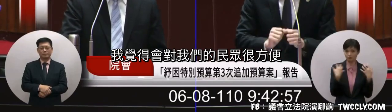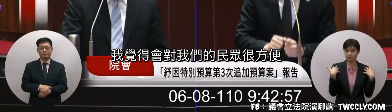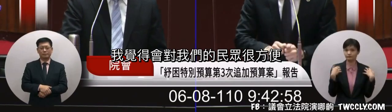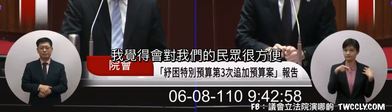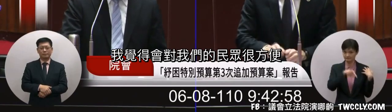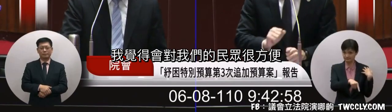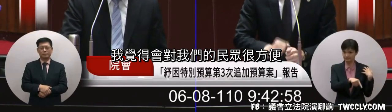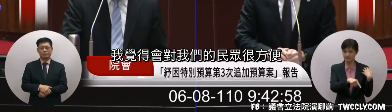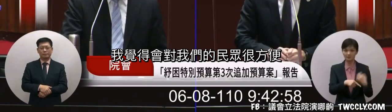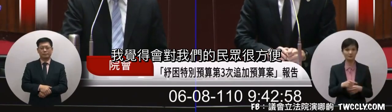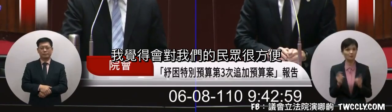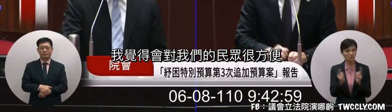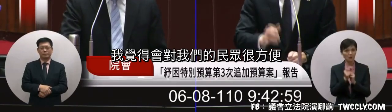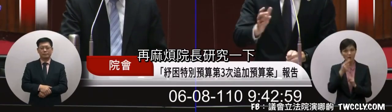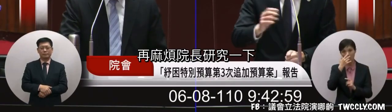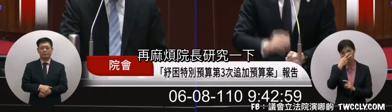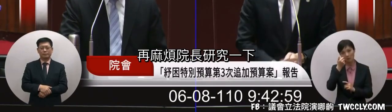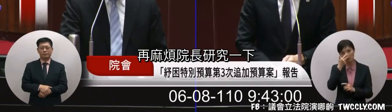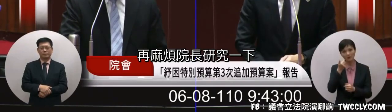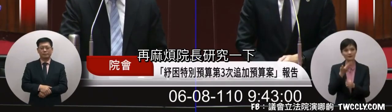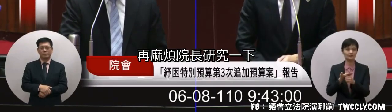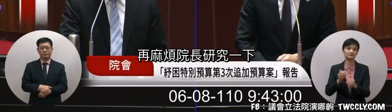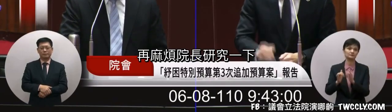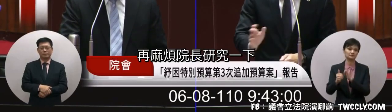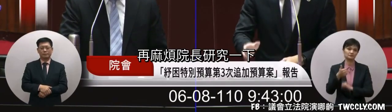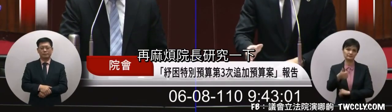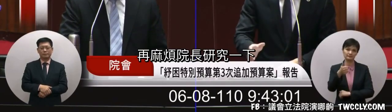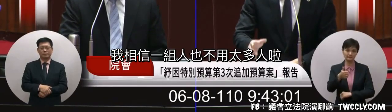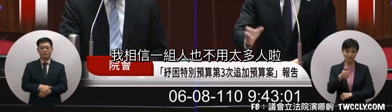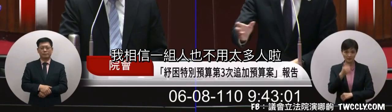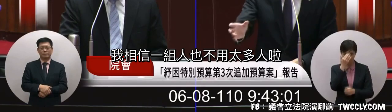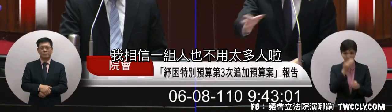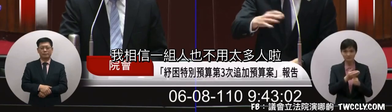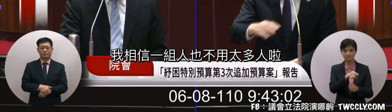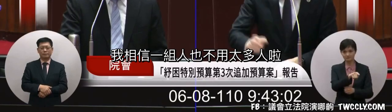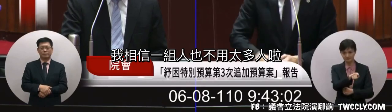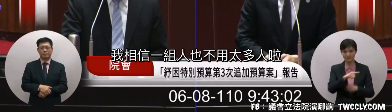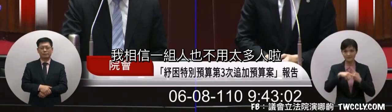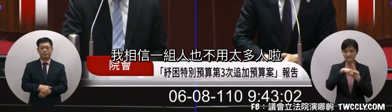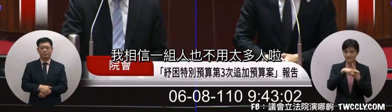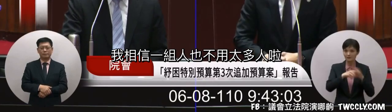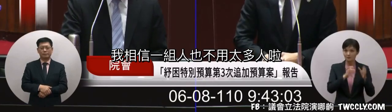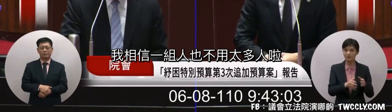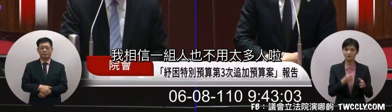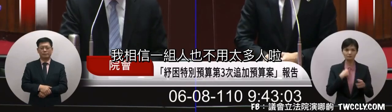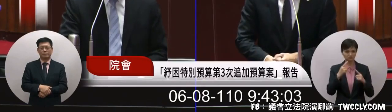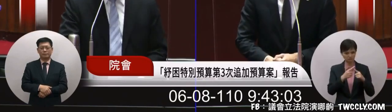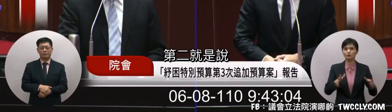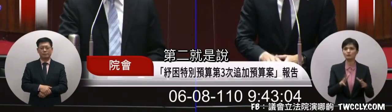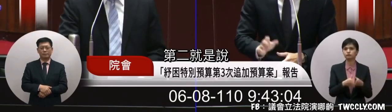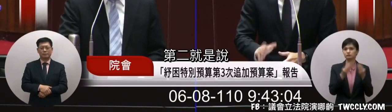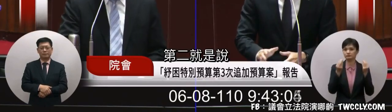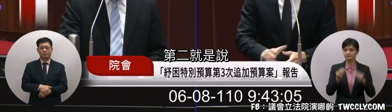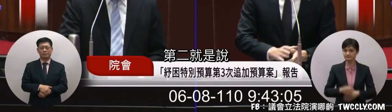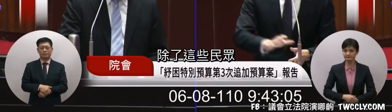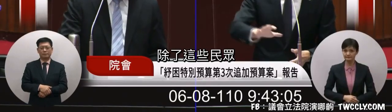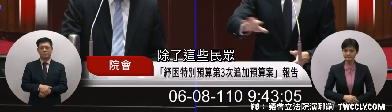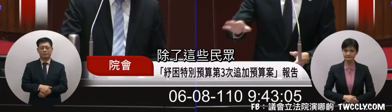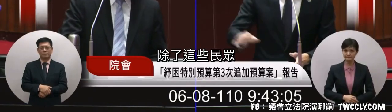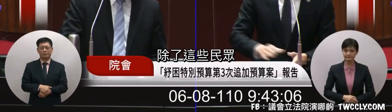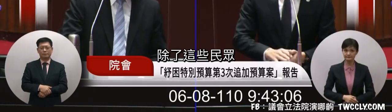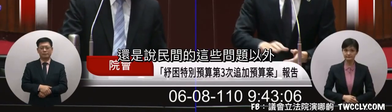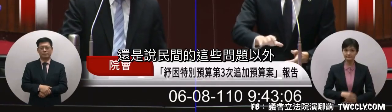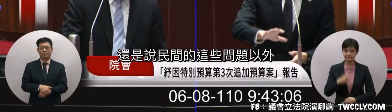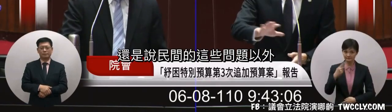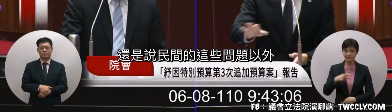我們的民眾很離別這麼麻煩議長研究一下我相信一組人也不用太多人就是說除